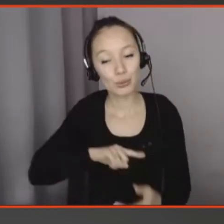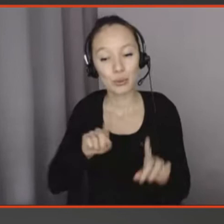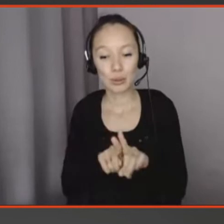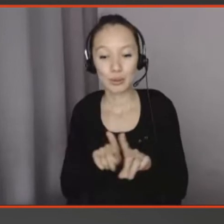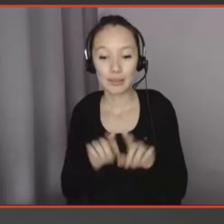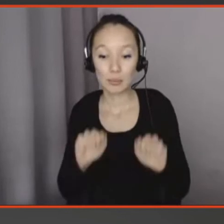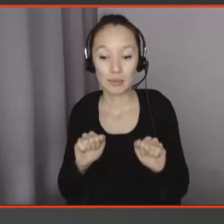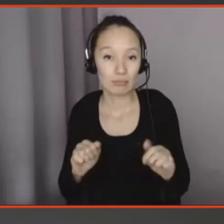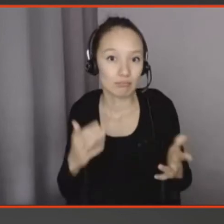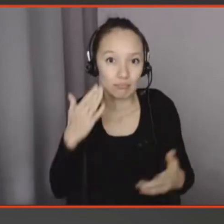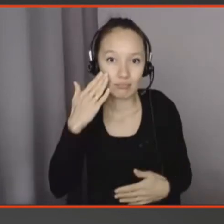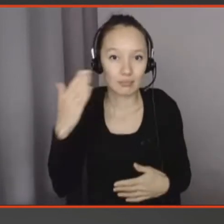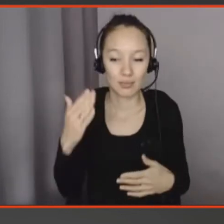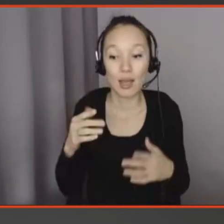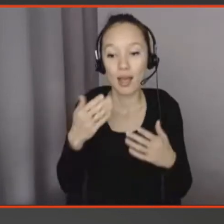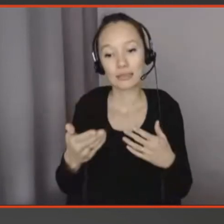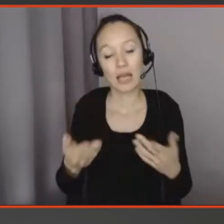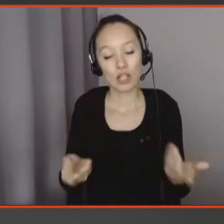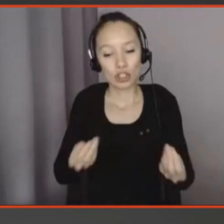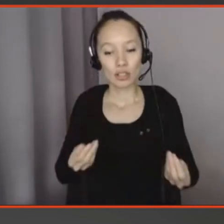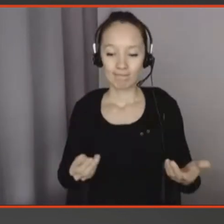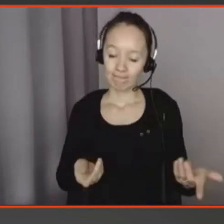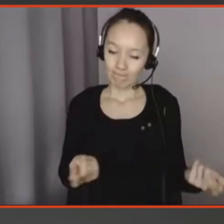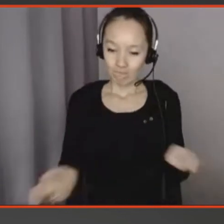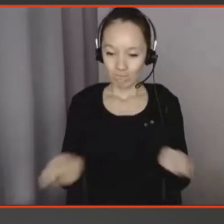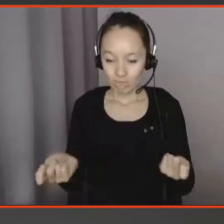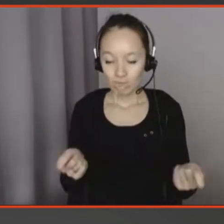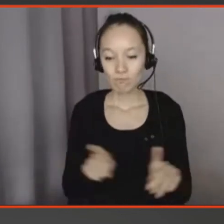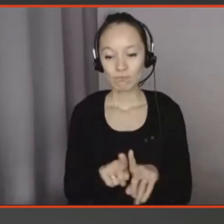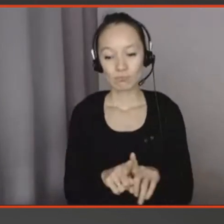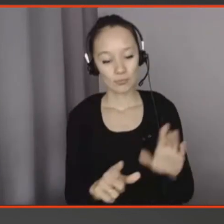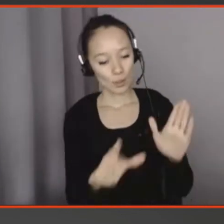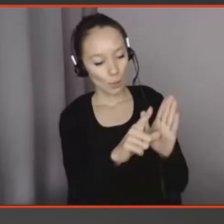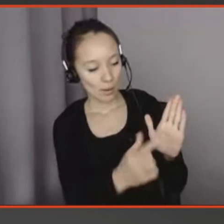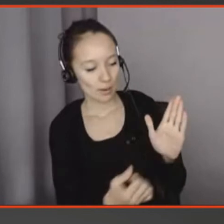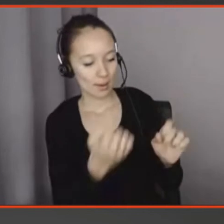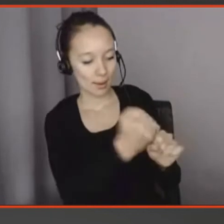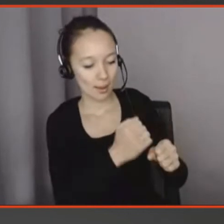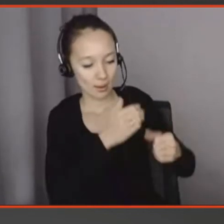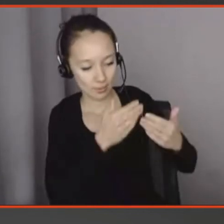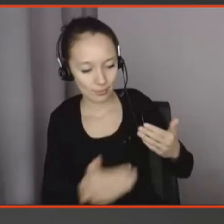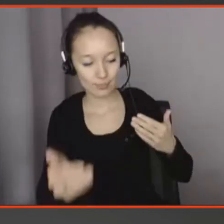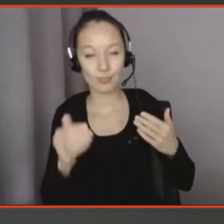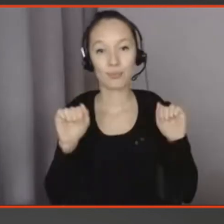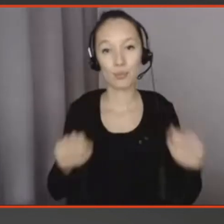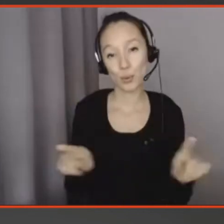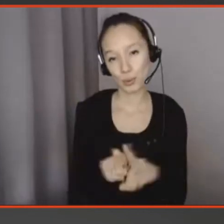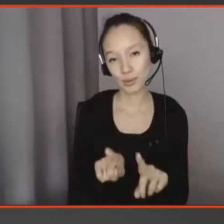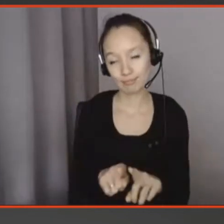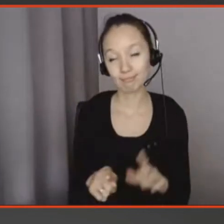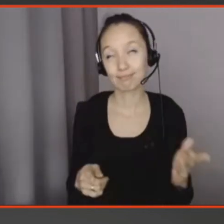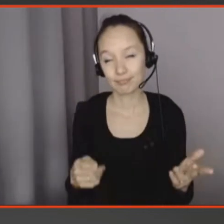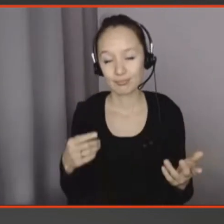ce soit des garde-fous de régulation, de législation, etc. Des exemples très connus de design fiction,